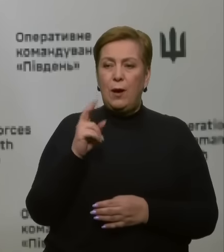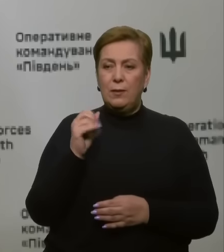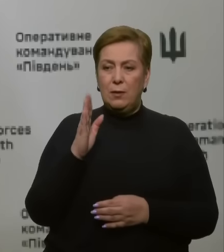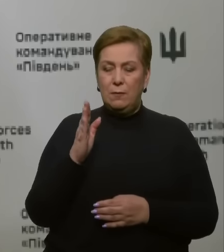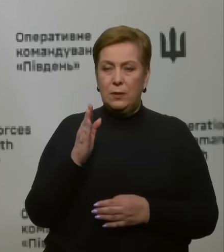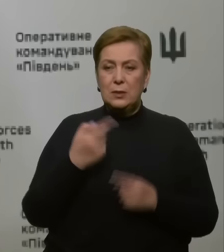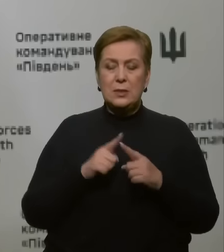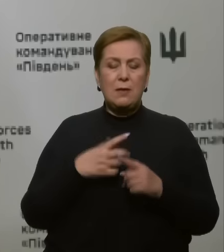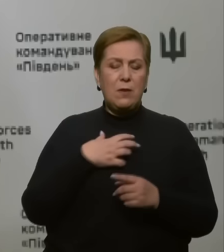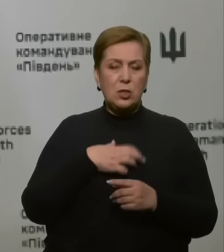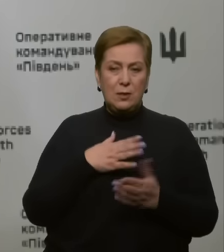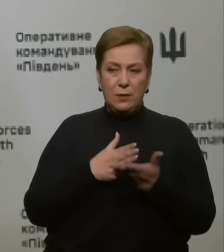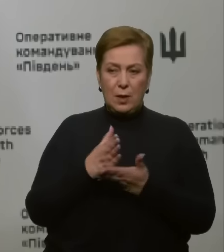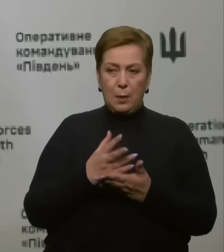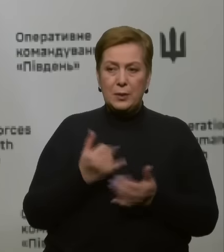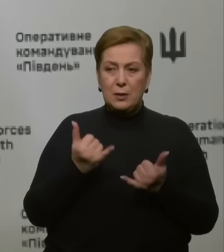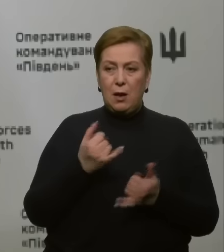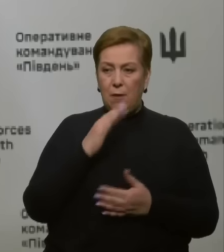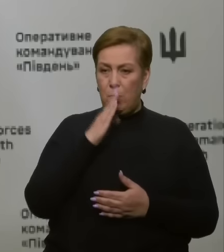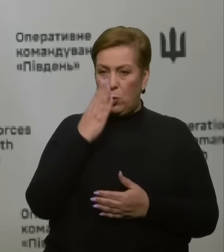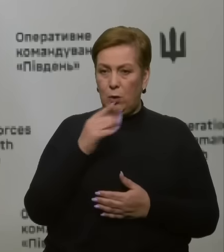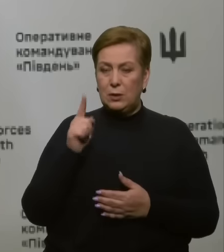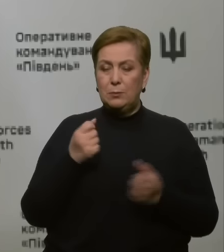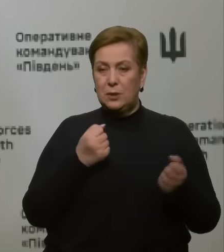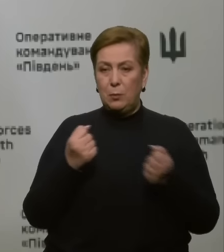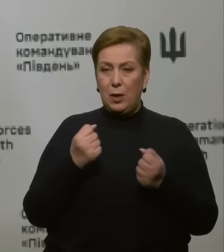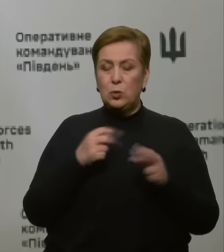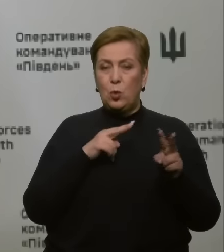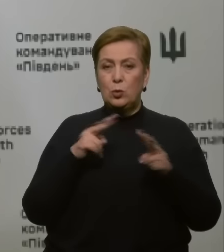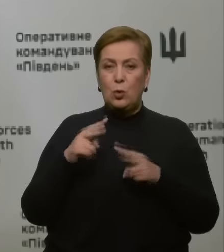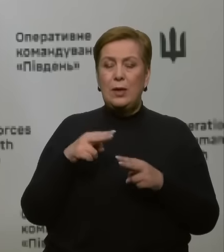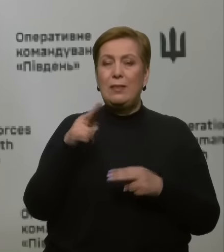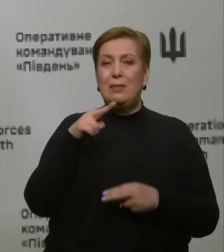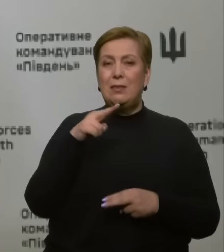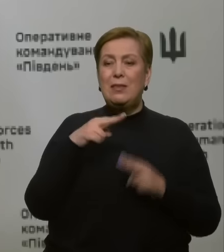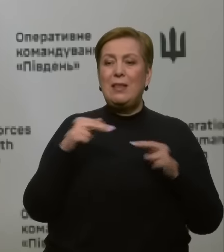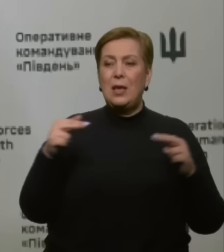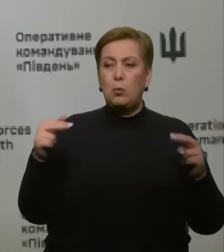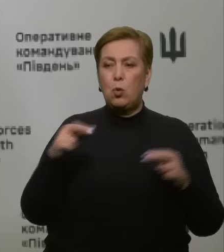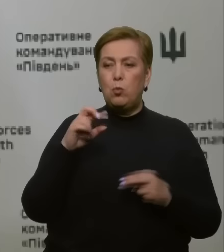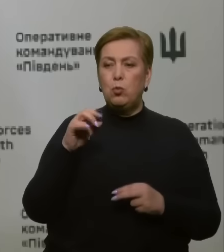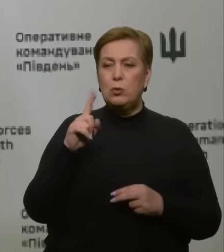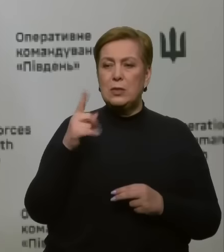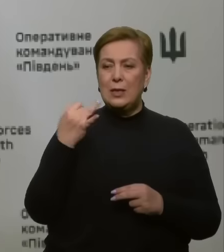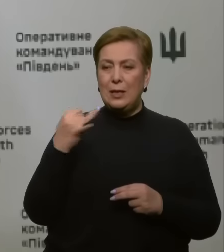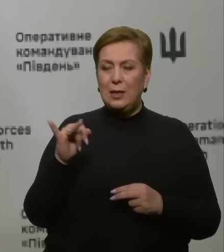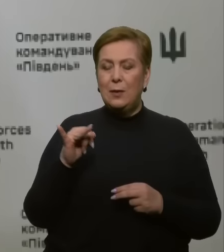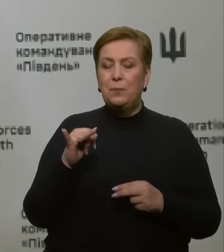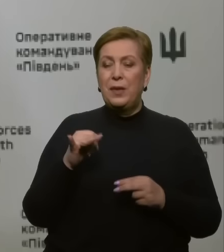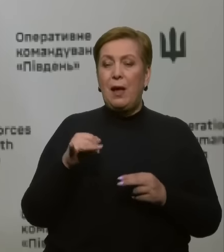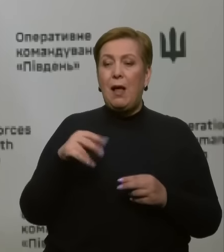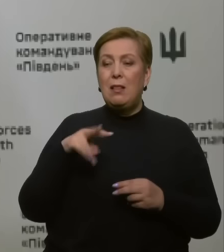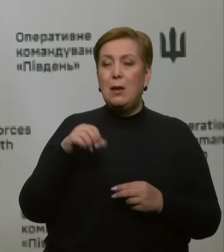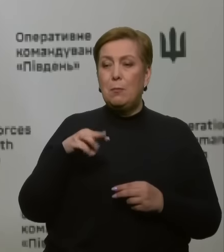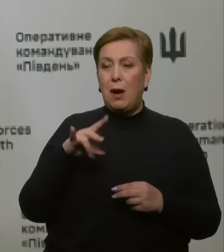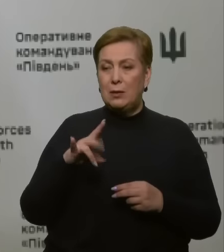для ворога є важливим, тому що там вони намагаються тримати контроль над Дніпробузьким лиманом, аби не поновили судноплавство з